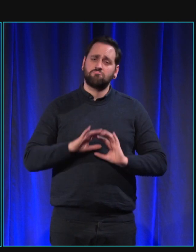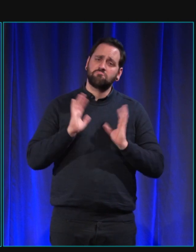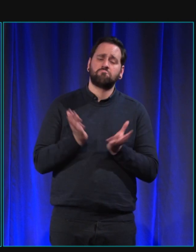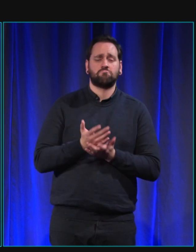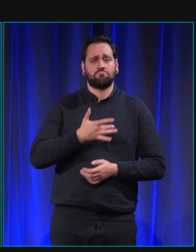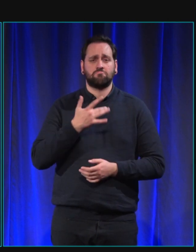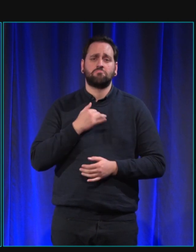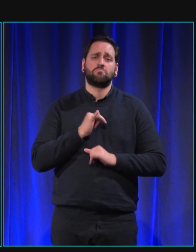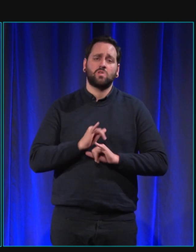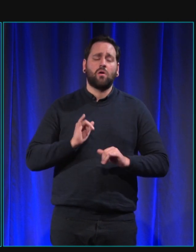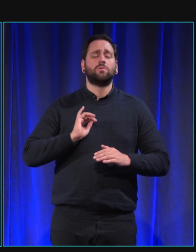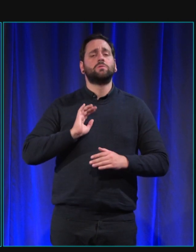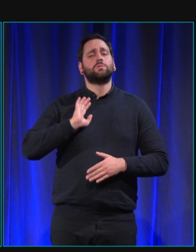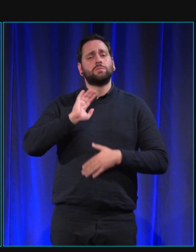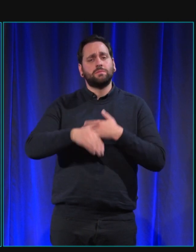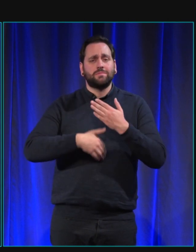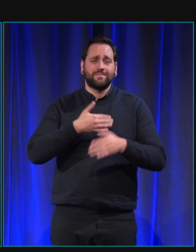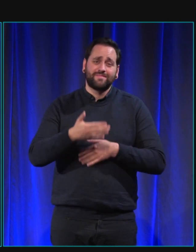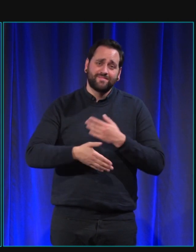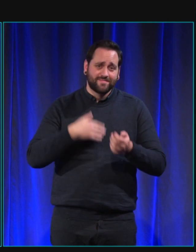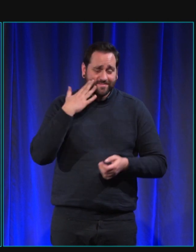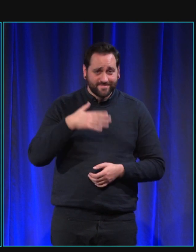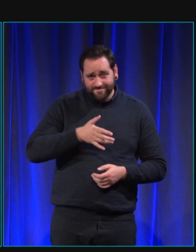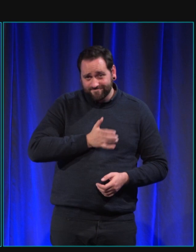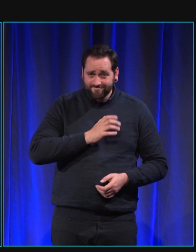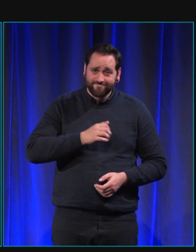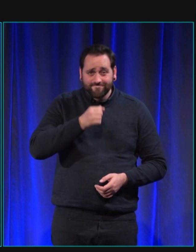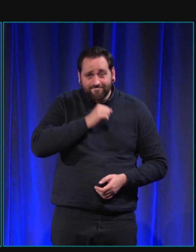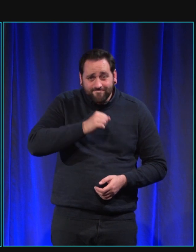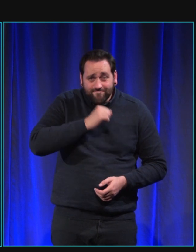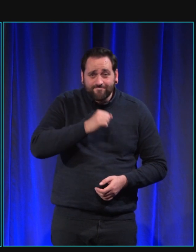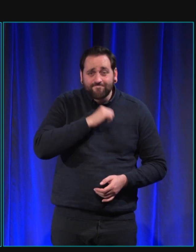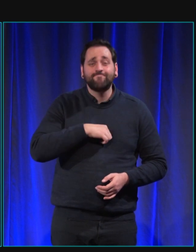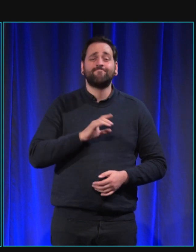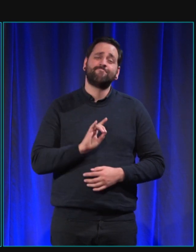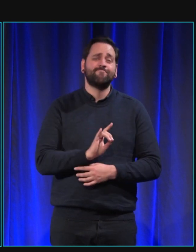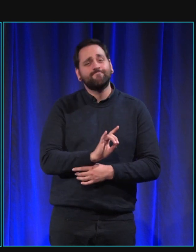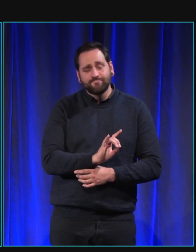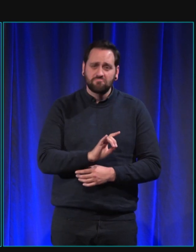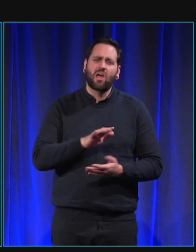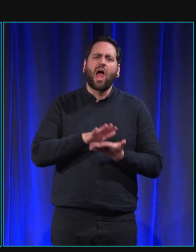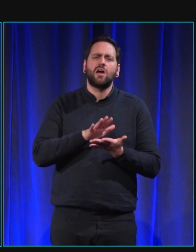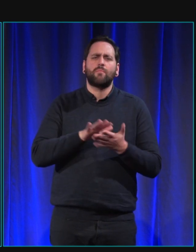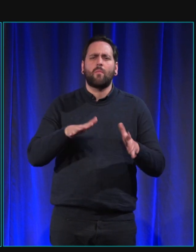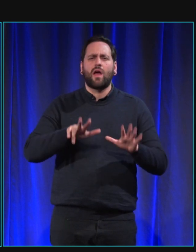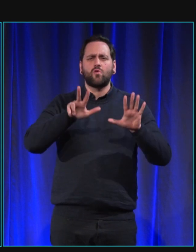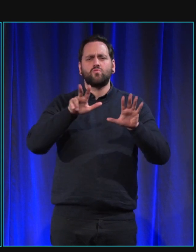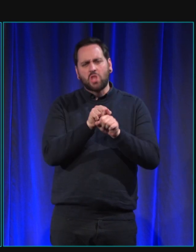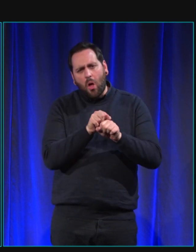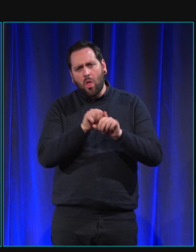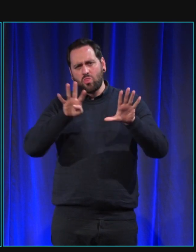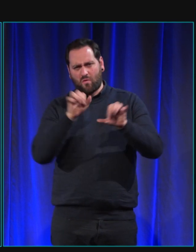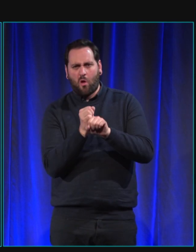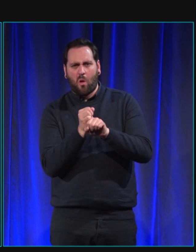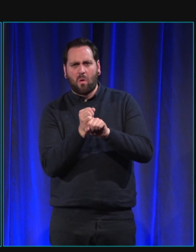le temps passant, le petit chien est vieilli et puis il est arrivé, c'est 8-9 ans où là, l'école, on me dit, maintenant,